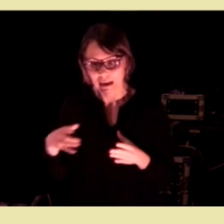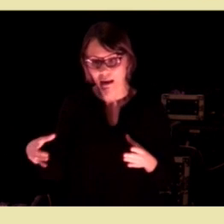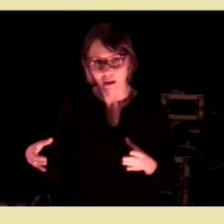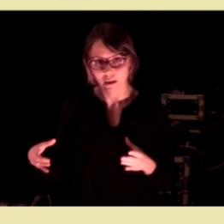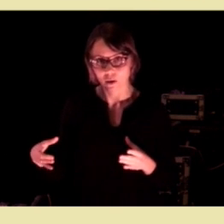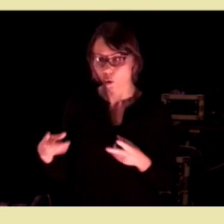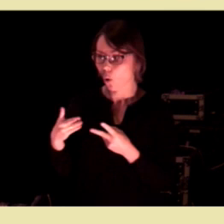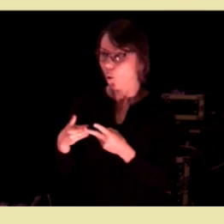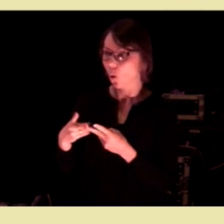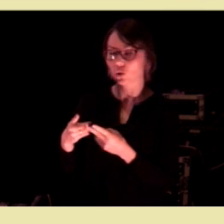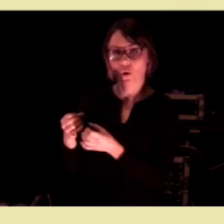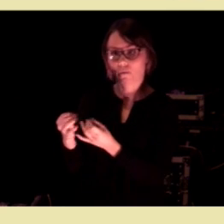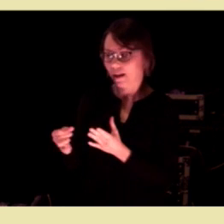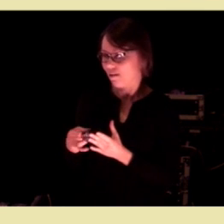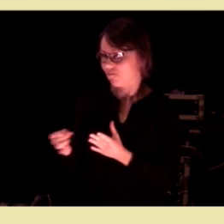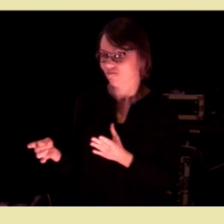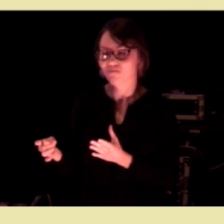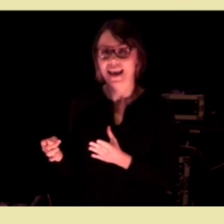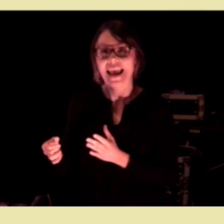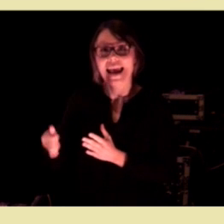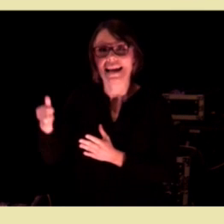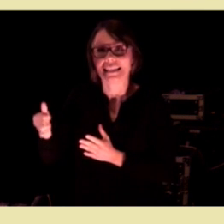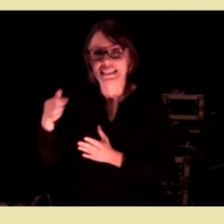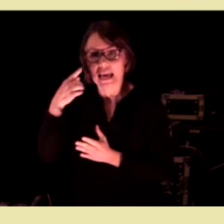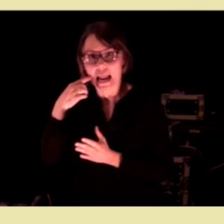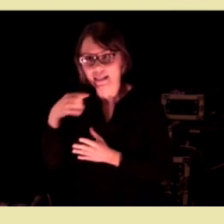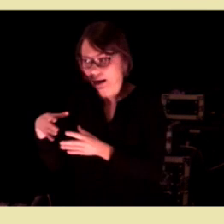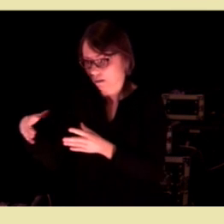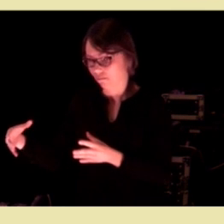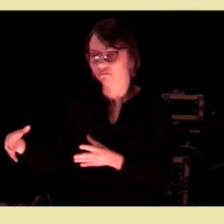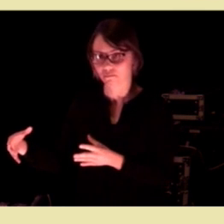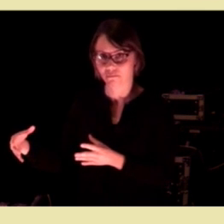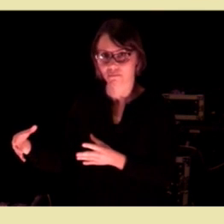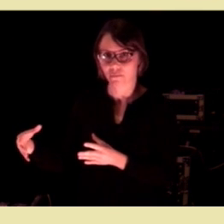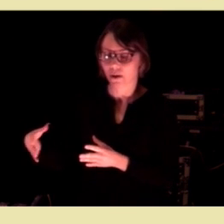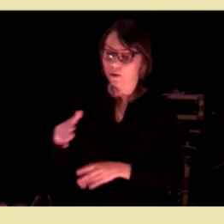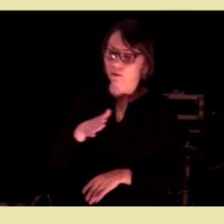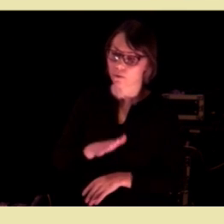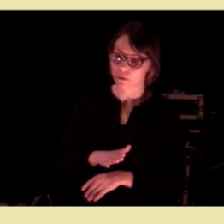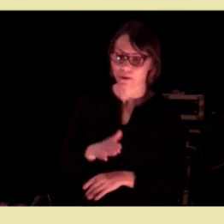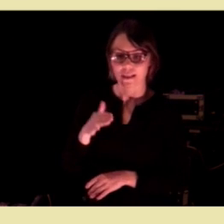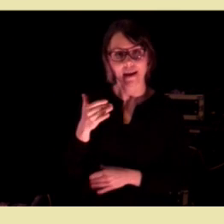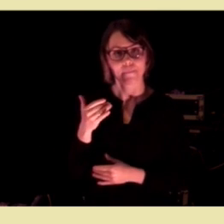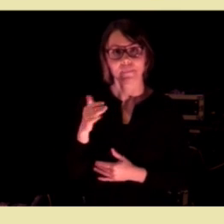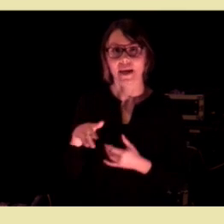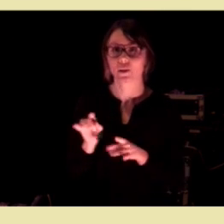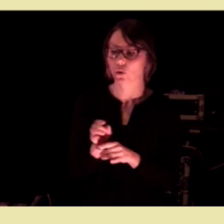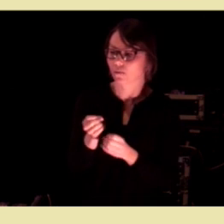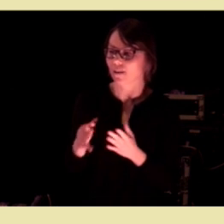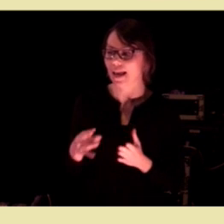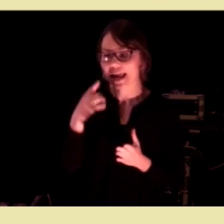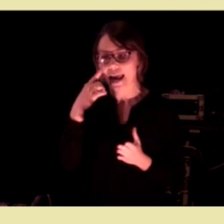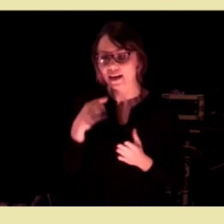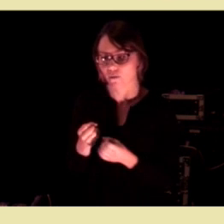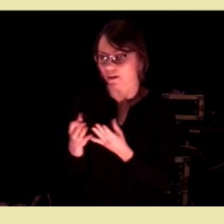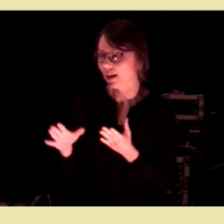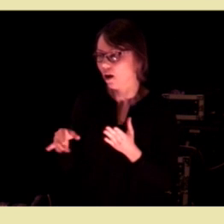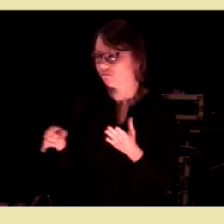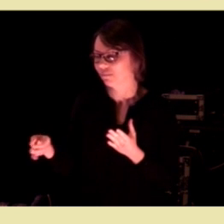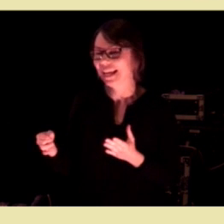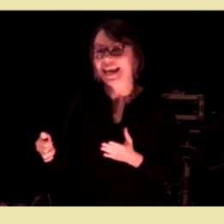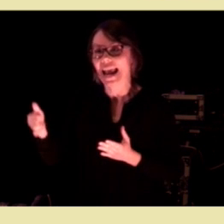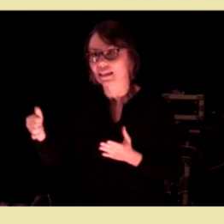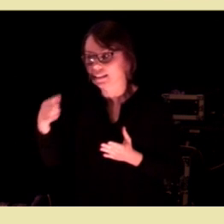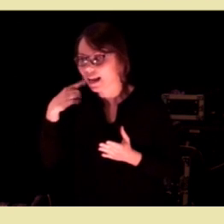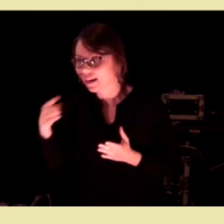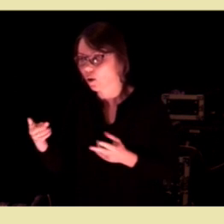og hvor det også blir flere av de eldste eldre. Og heldigvis er det slik at flere eldre og flere av de eldste